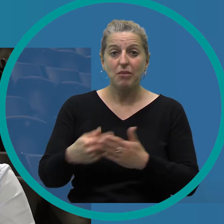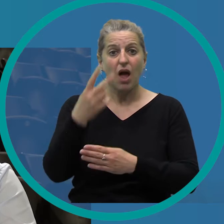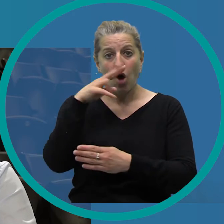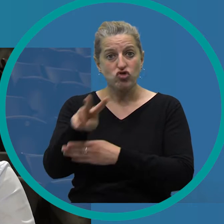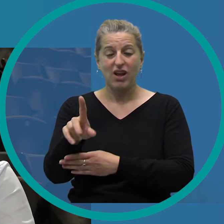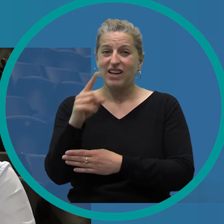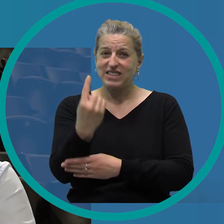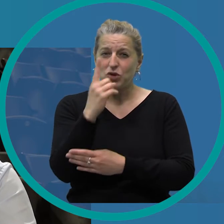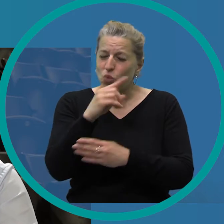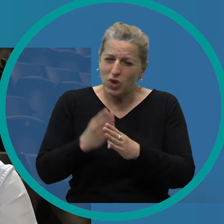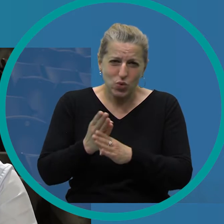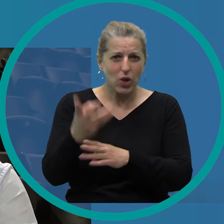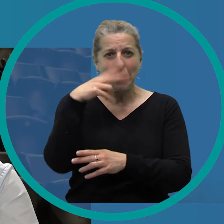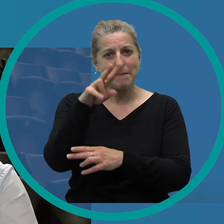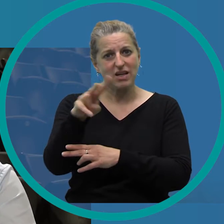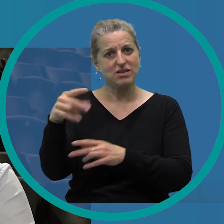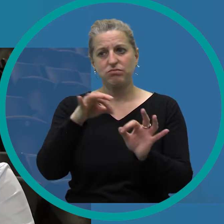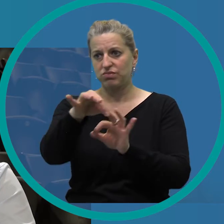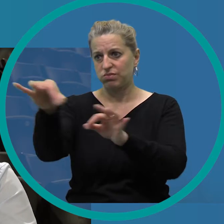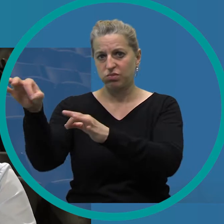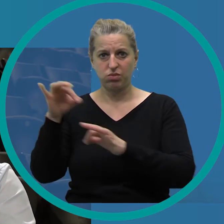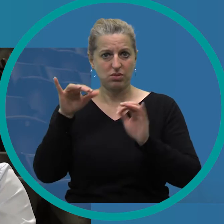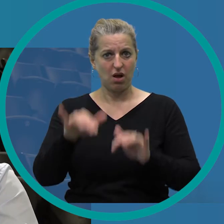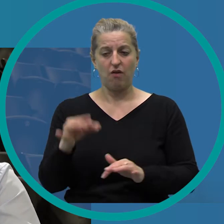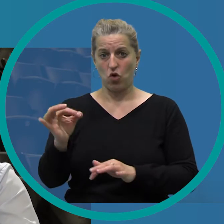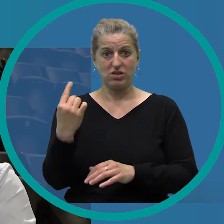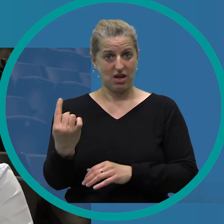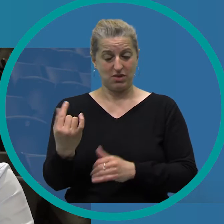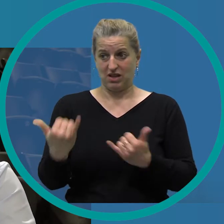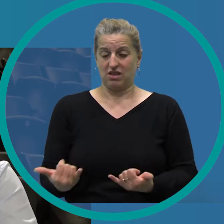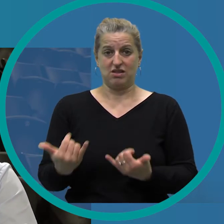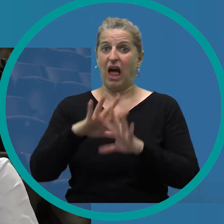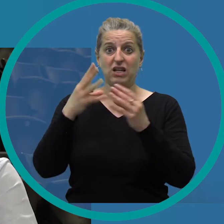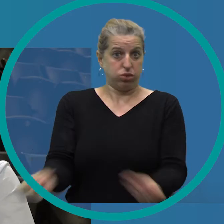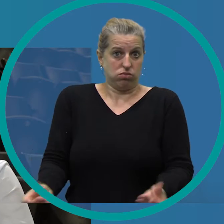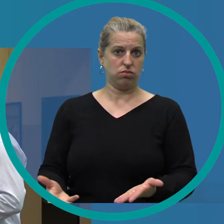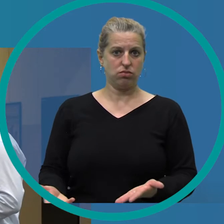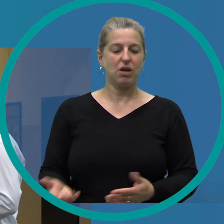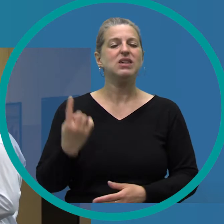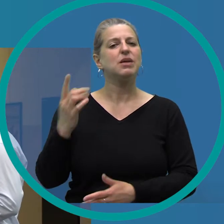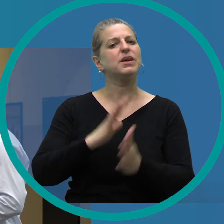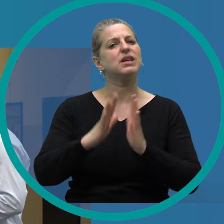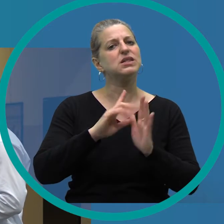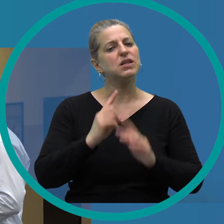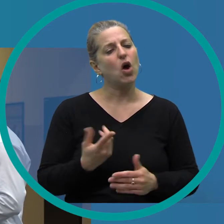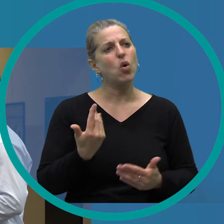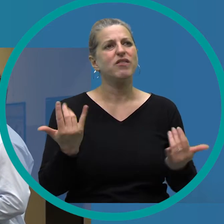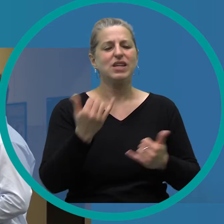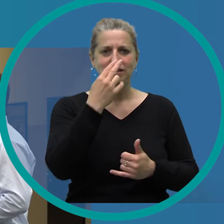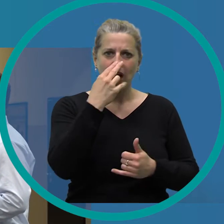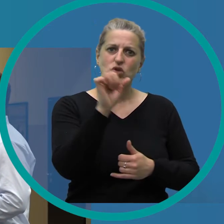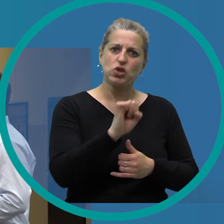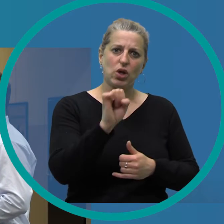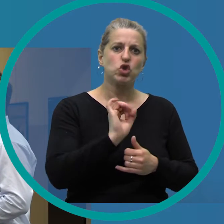Aussteller, die machen nichts anderes als auf Messen unterwegs zu sein. Für die ist jetzt quasi wirklich alles weg. Er berichtet weiter darüber, wie die